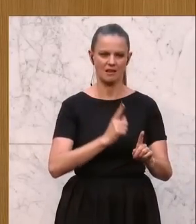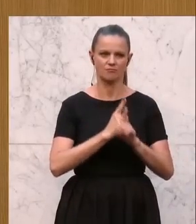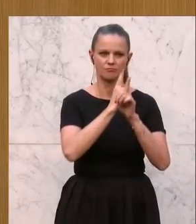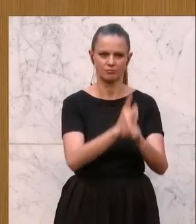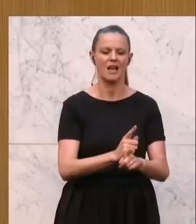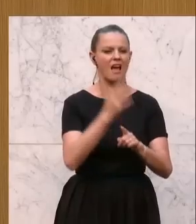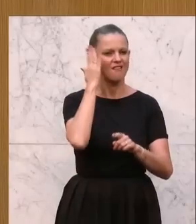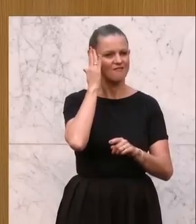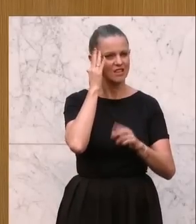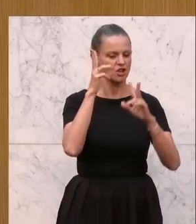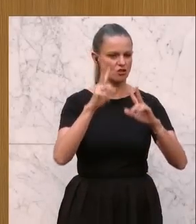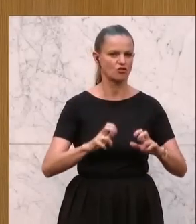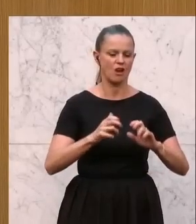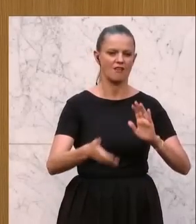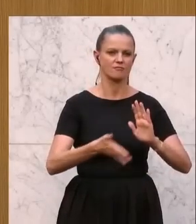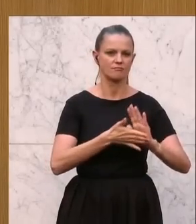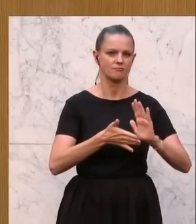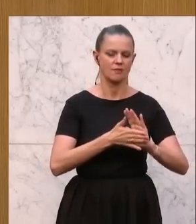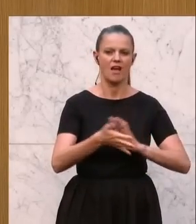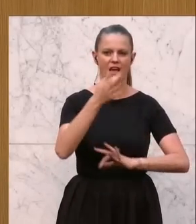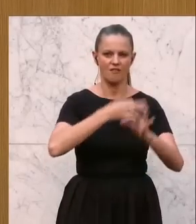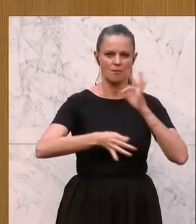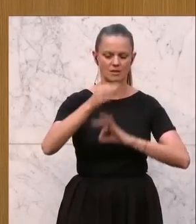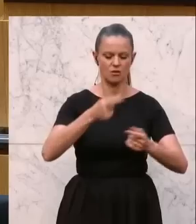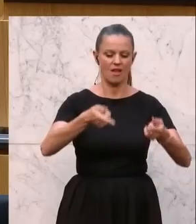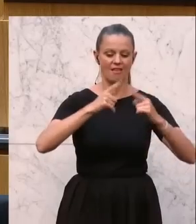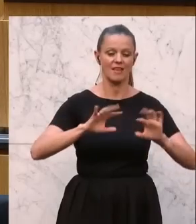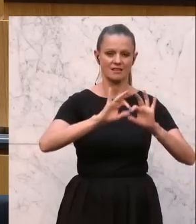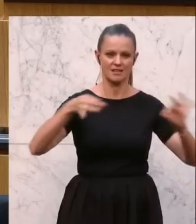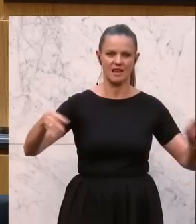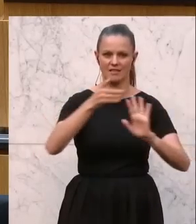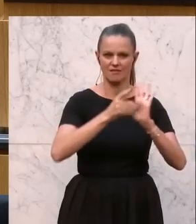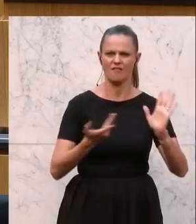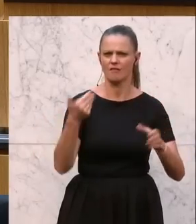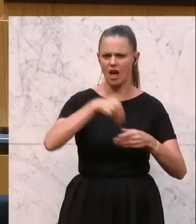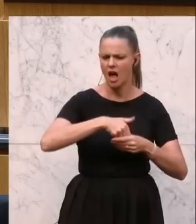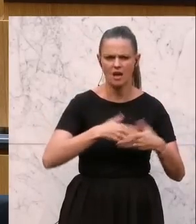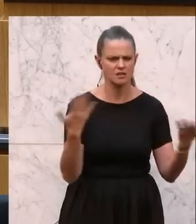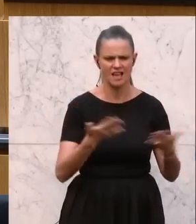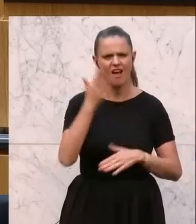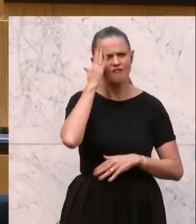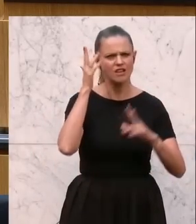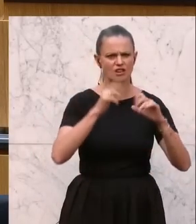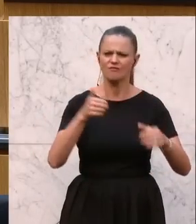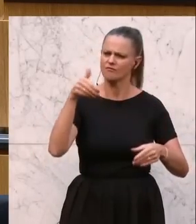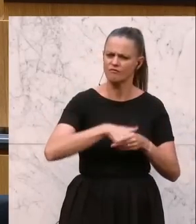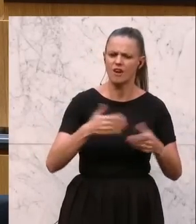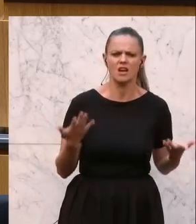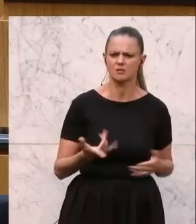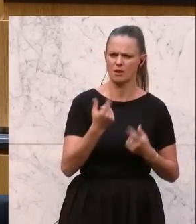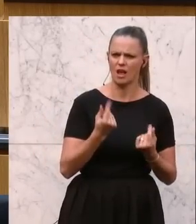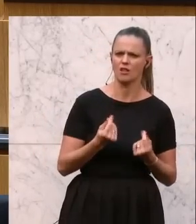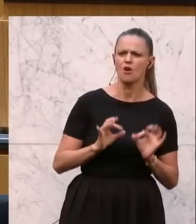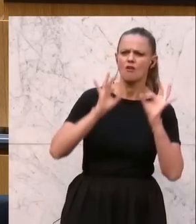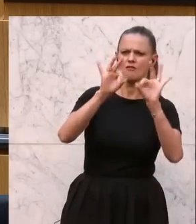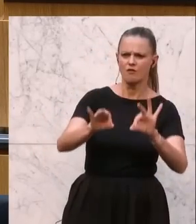gestützten Informationen. Und im nächsten Satz definieren Sie uns, was Sie meinen. Was ist für Sie Wissenschaft? Was ist für euch